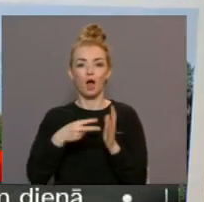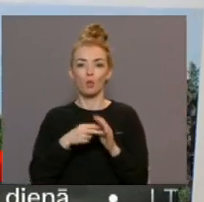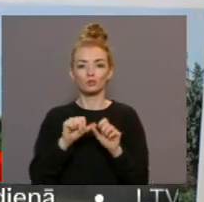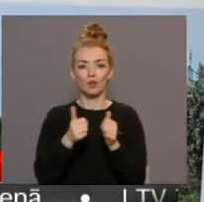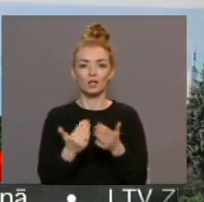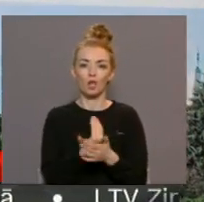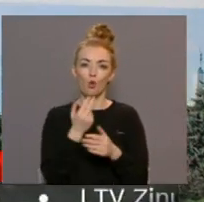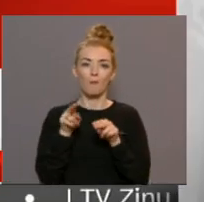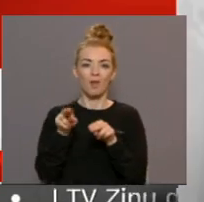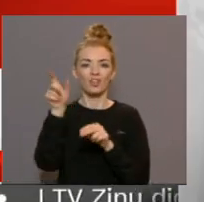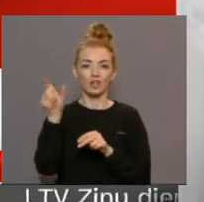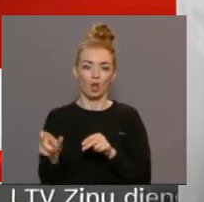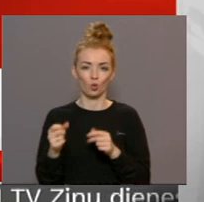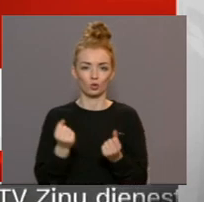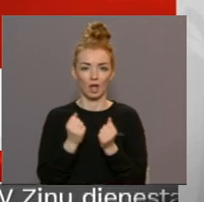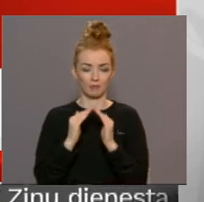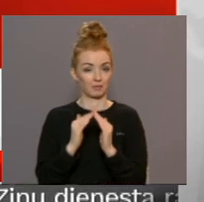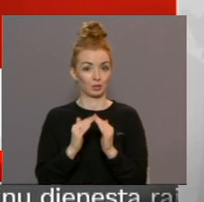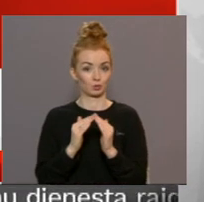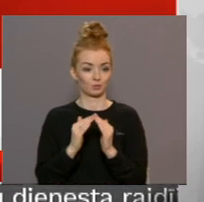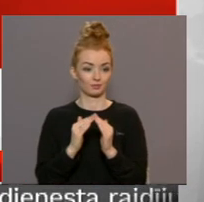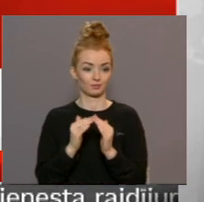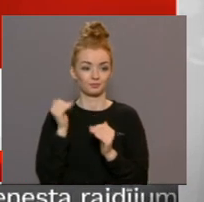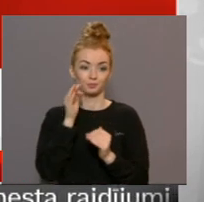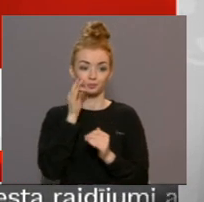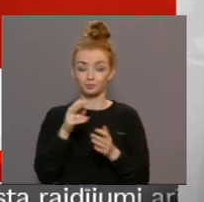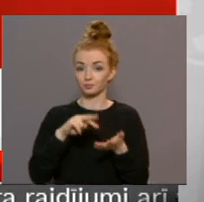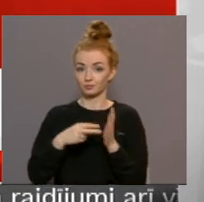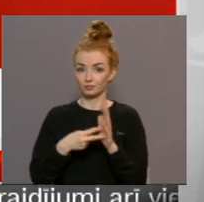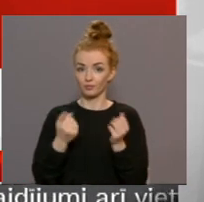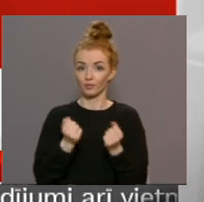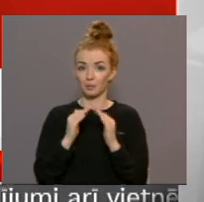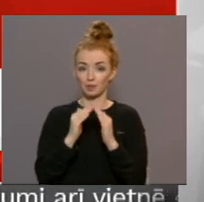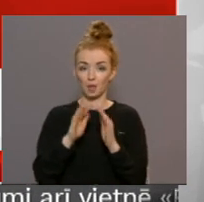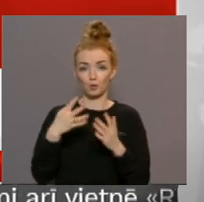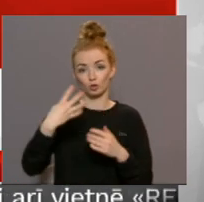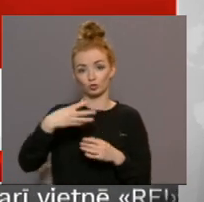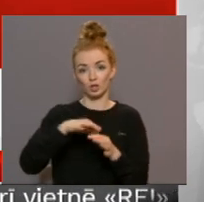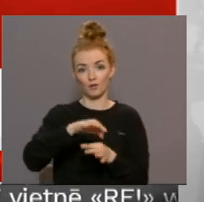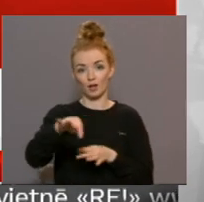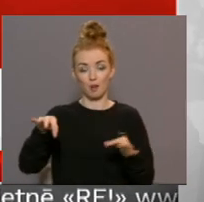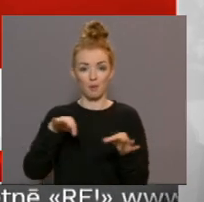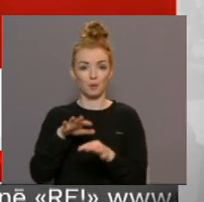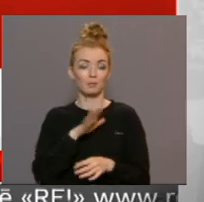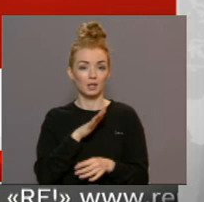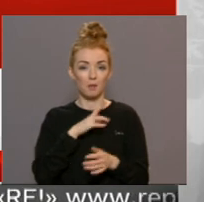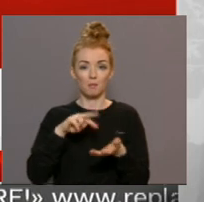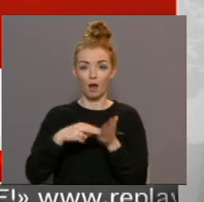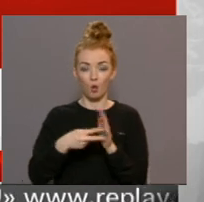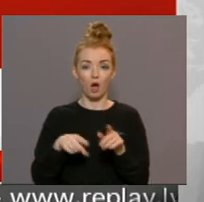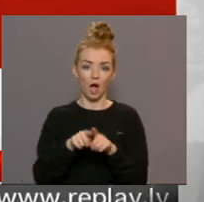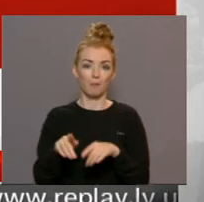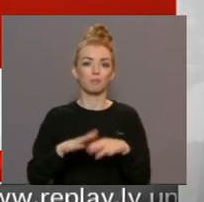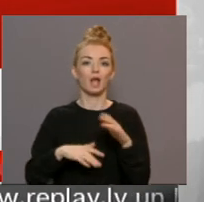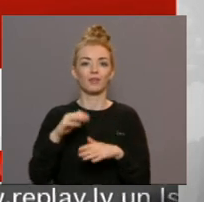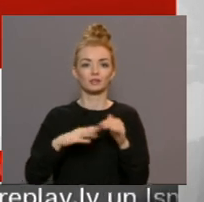mednieku darbnīcu. Plānoja darbnīcu, apēram 40 kvadrātmetri, bija paredzēts arī šādām praktiskām